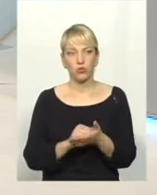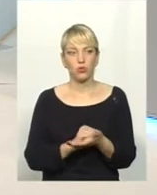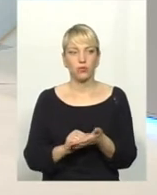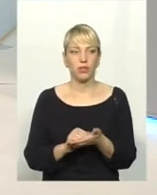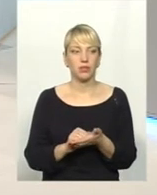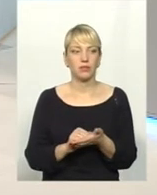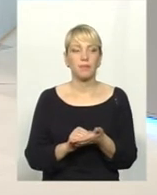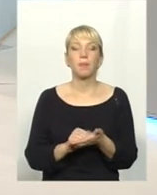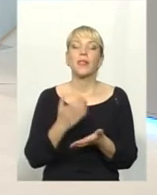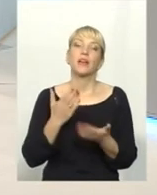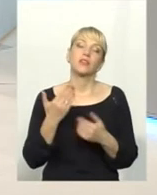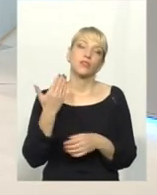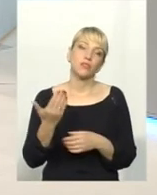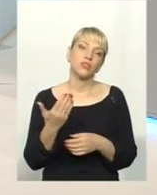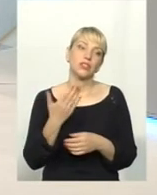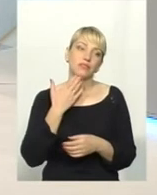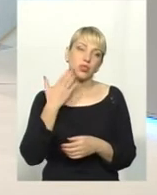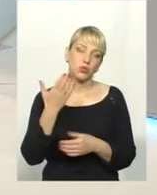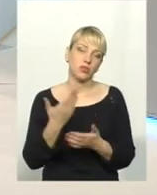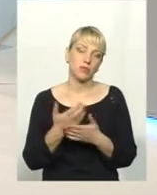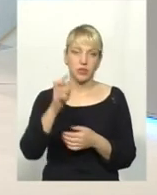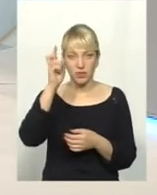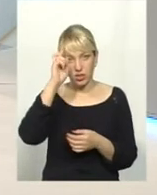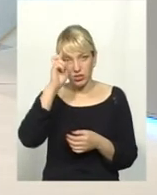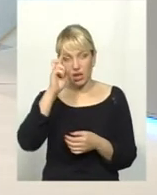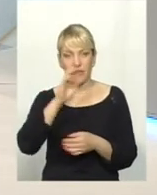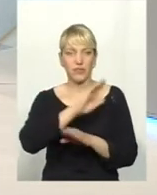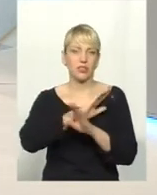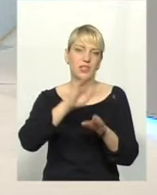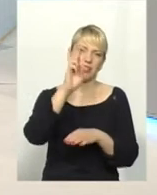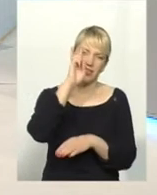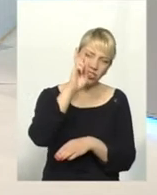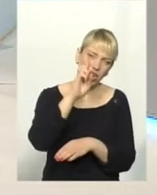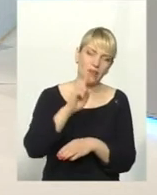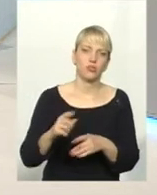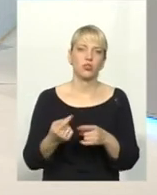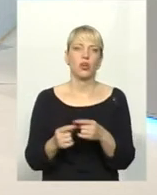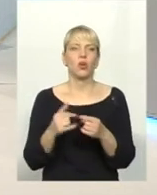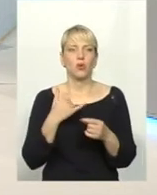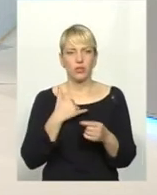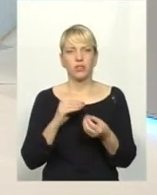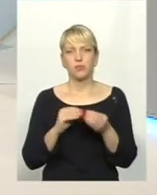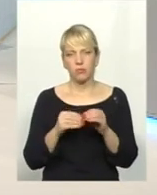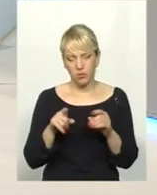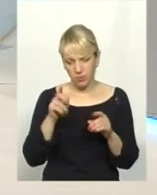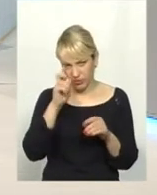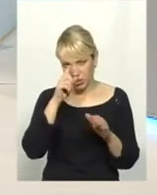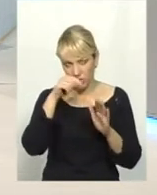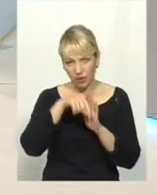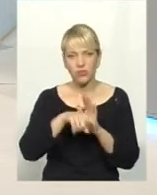до якогось структури державної, недержавної, у нас проблеми з державними структурами.